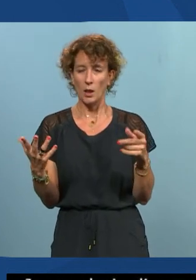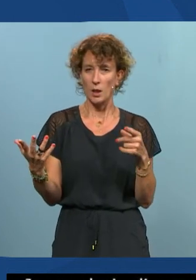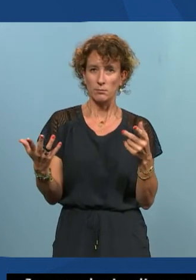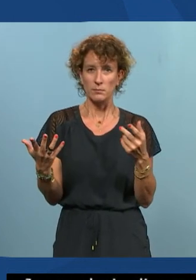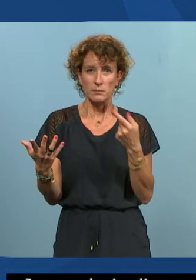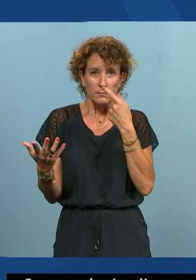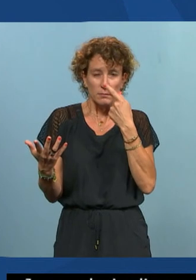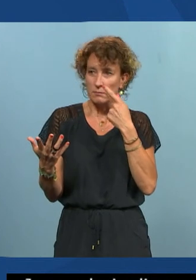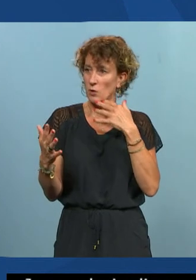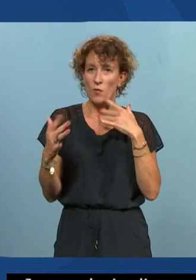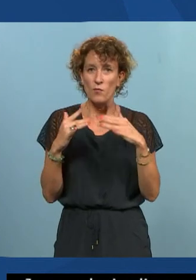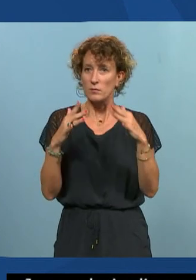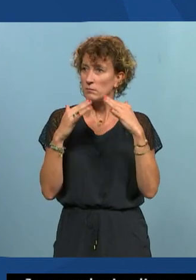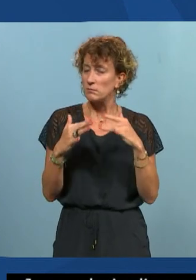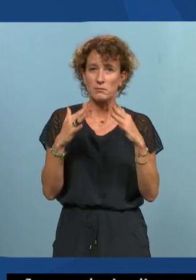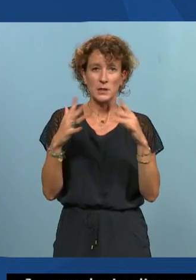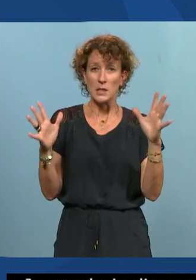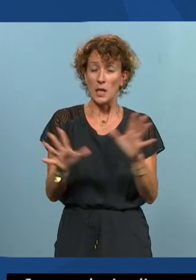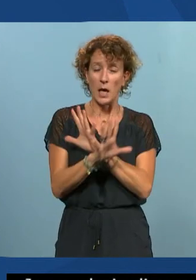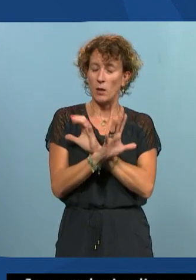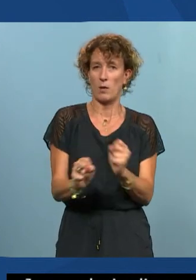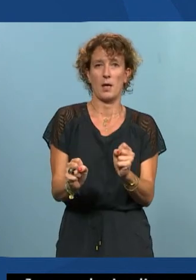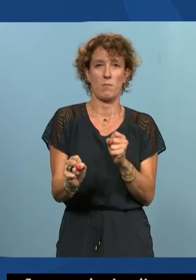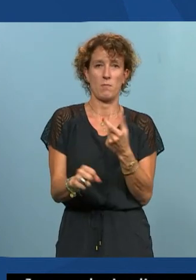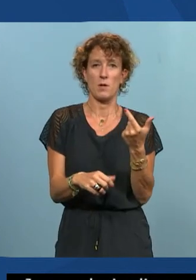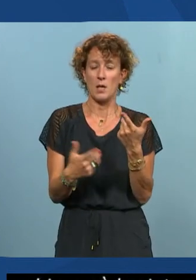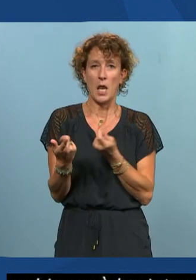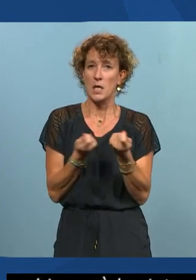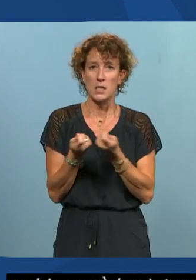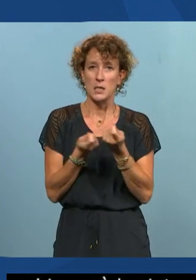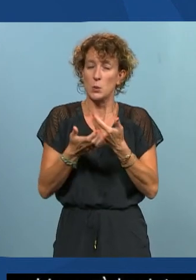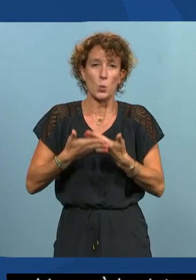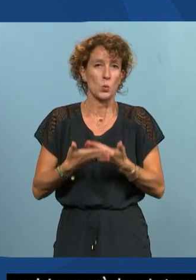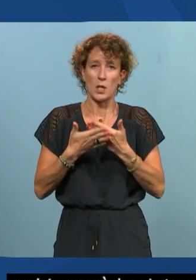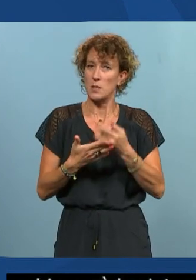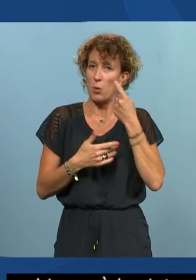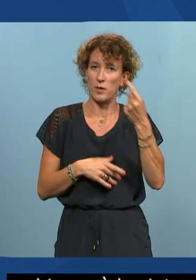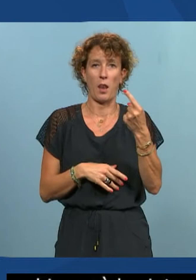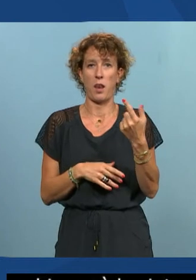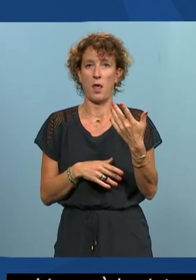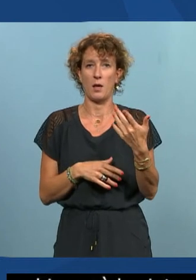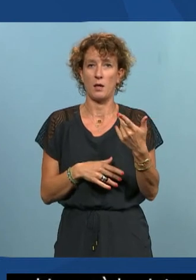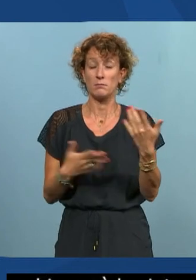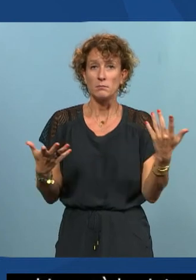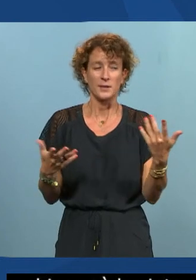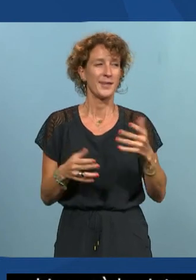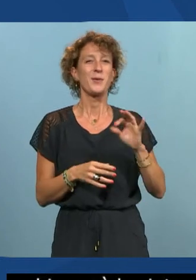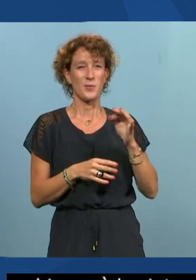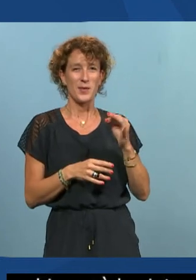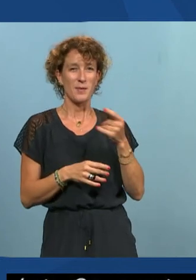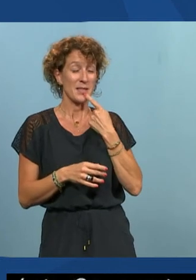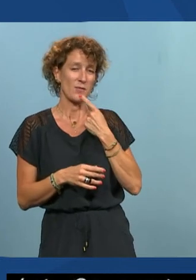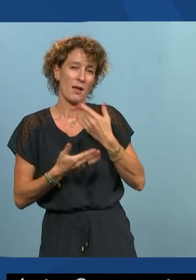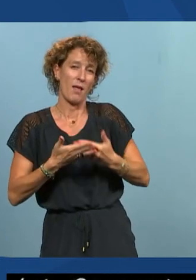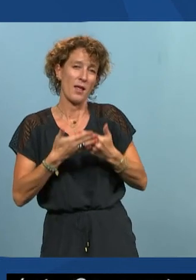on travaille super bien c'est très impressionnant votre gestion la gestion de la charge mentale il faut savoir que la charge